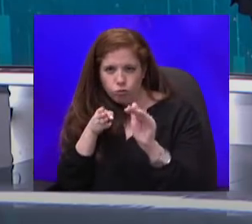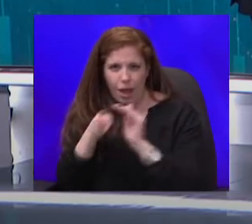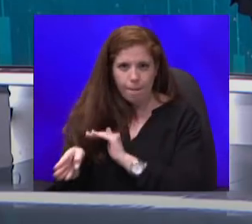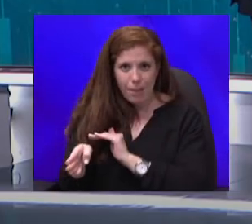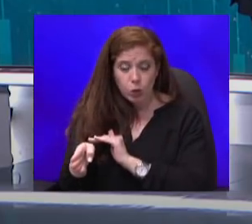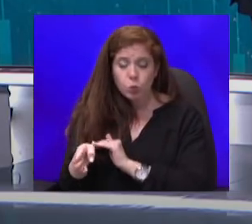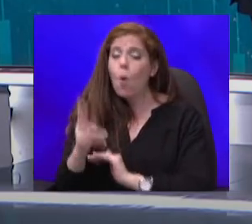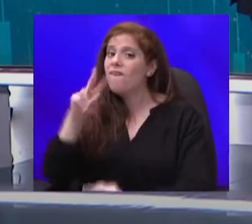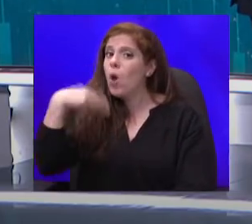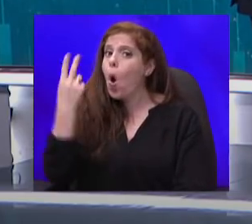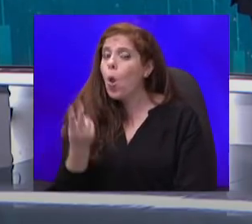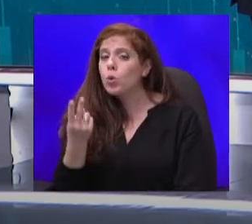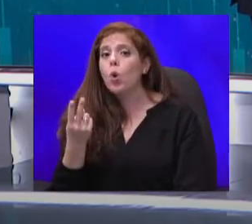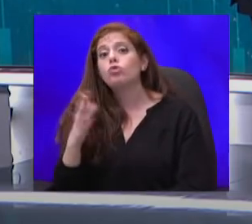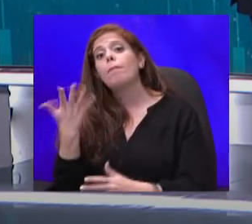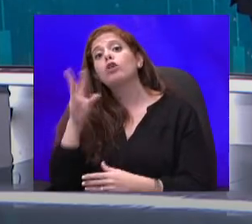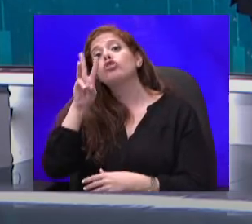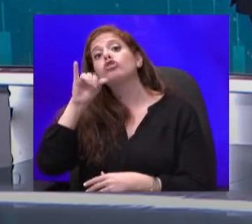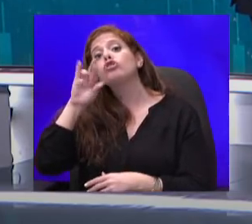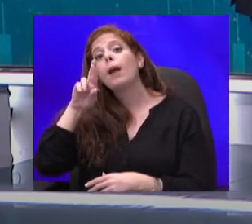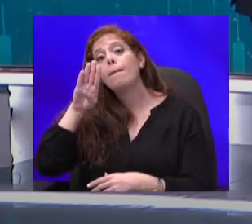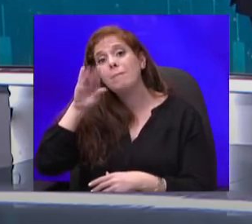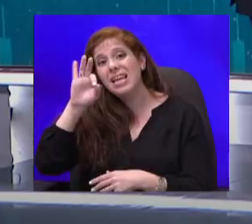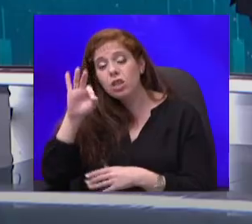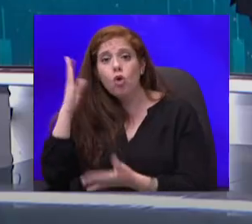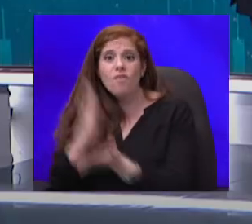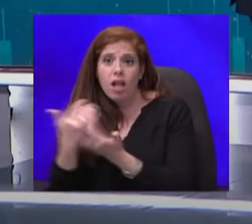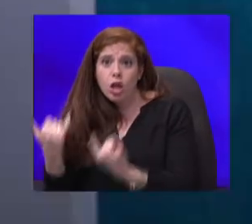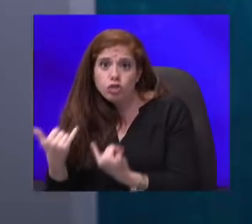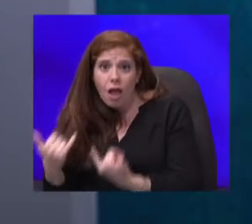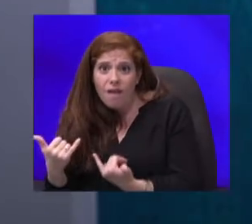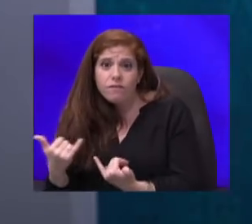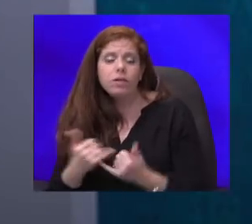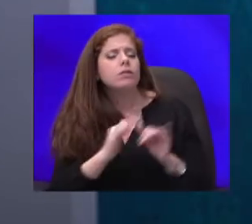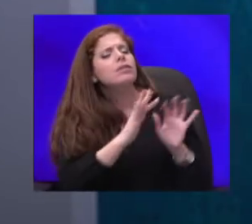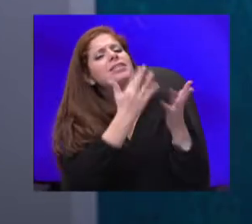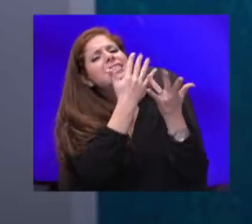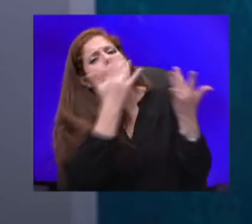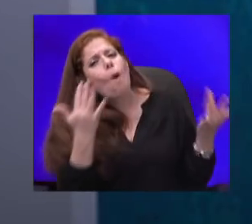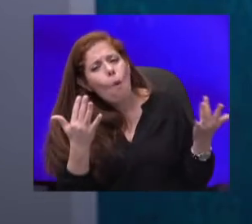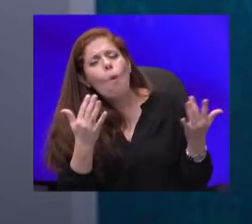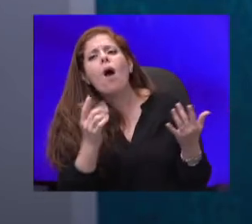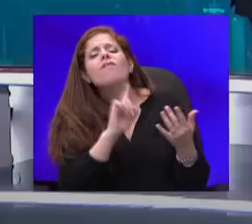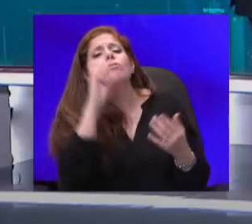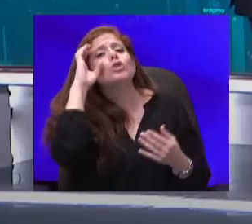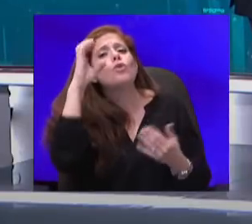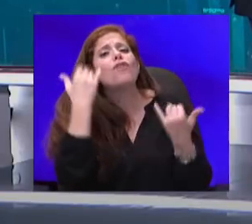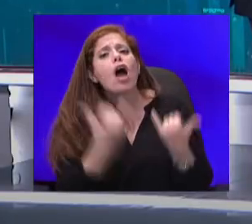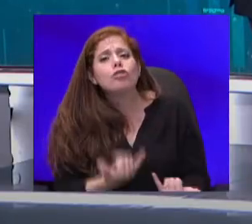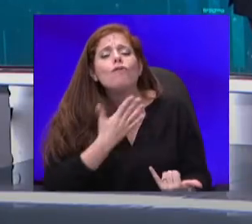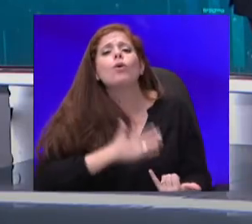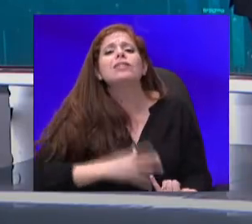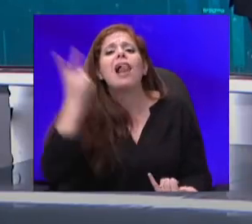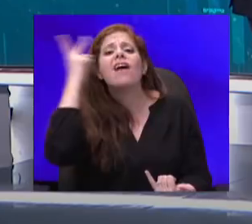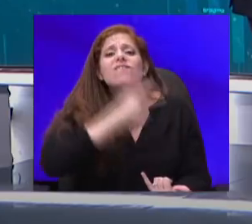ששירביט קובעת עכשיו, בהתנהלות מול הקרים, הוא יהיה התקדים שמלבל גם בישב. עכשיו, זמננו נורא נורא